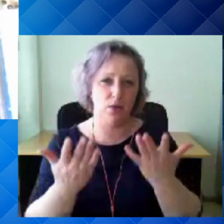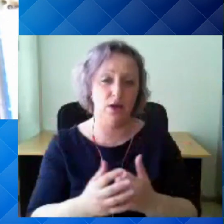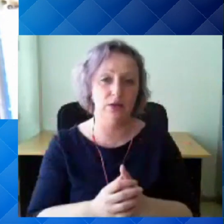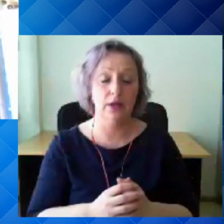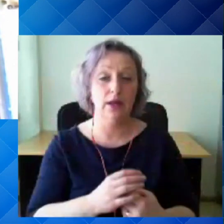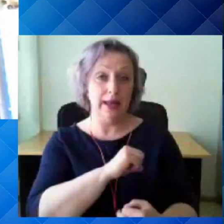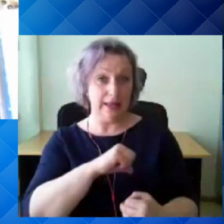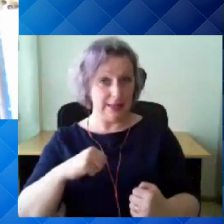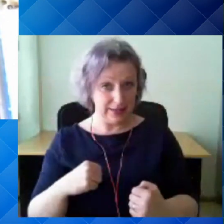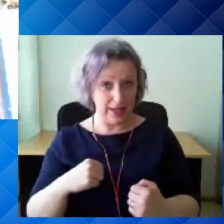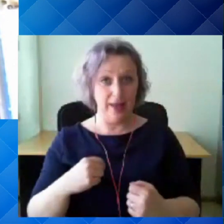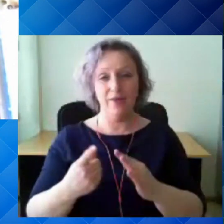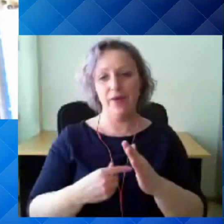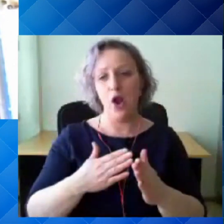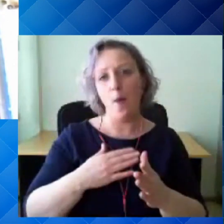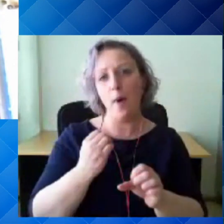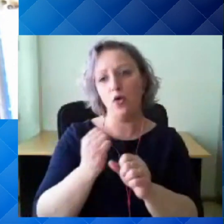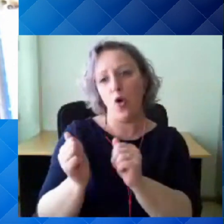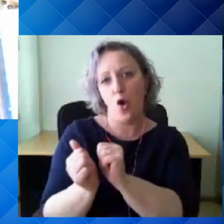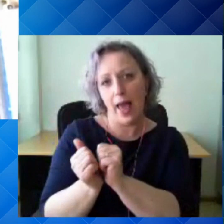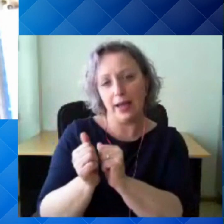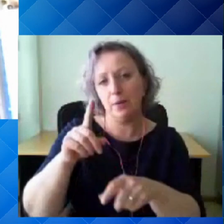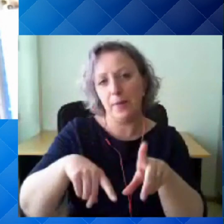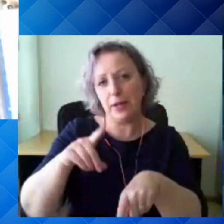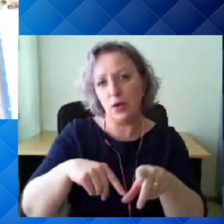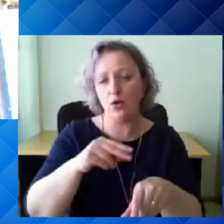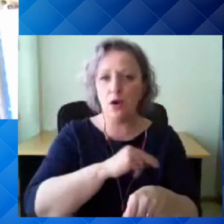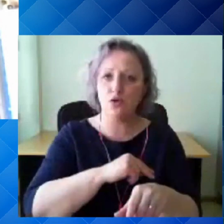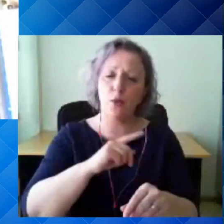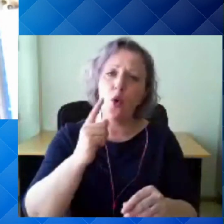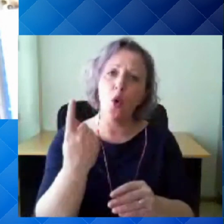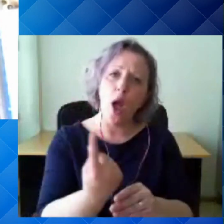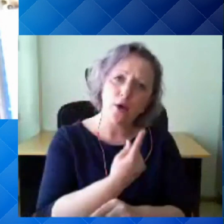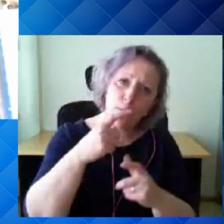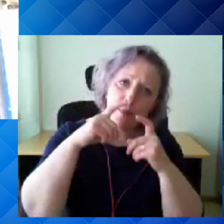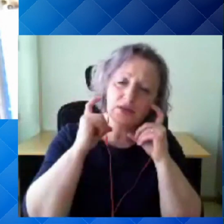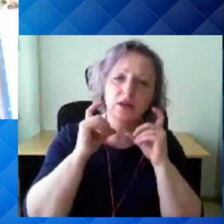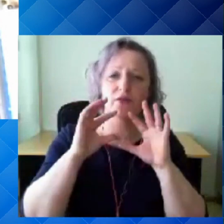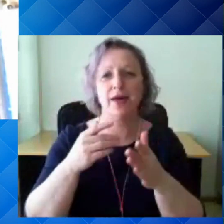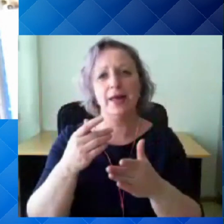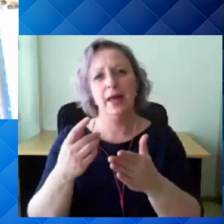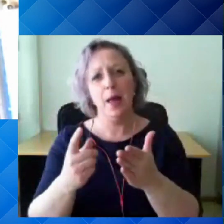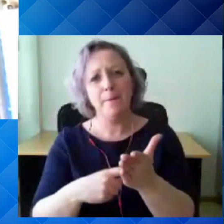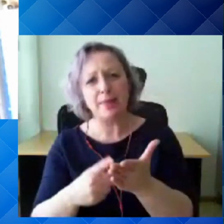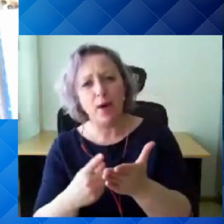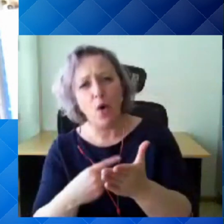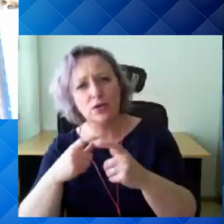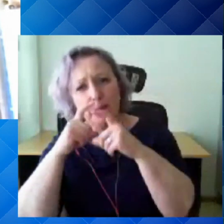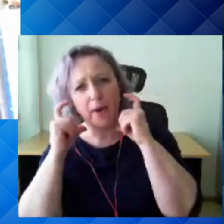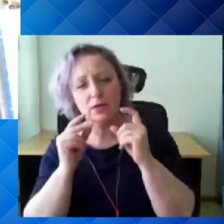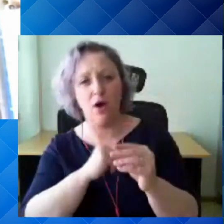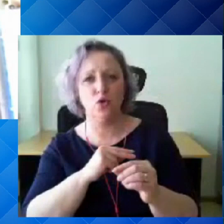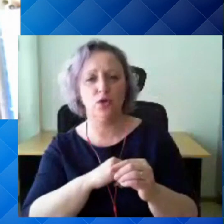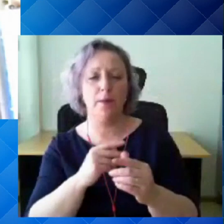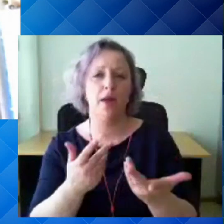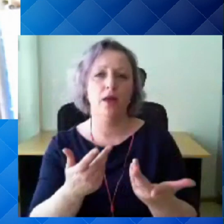ise kui ka mitme minu kolleegid kanname aegat nii ühekordseid kui mitmekordseid maske. Ja nüüd on küsimus, et need